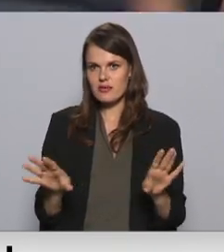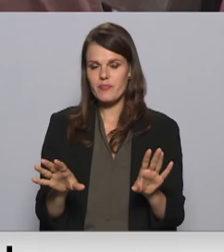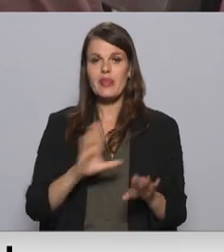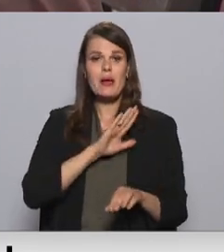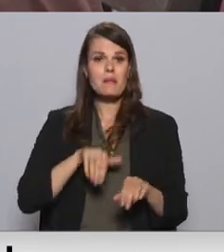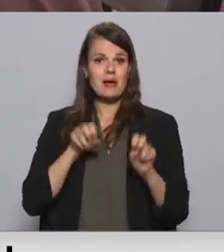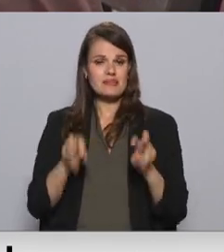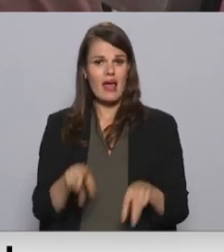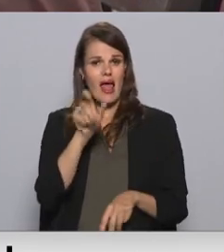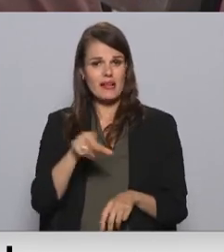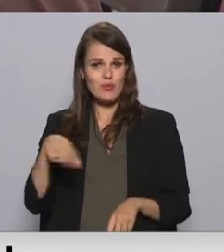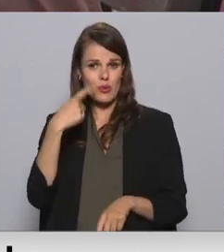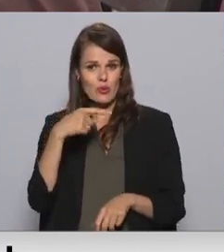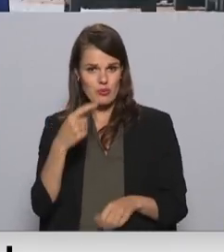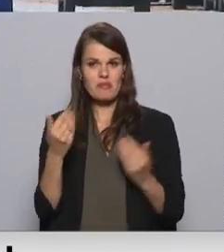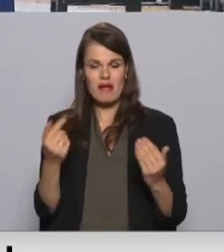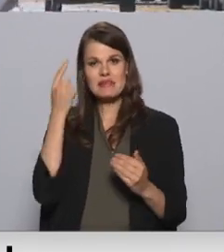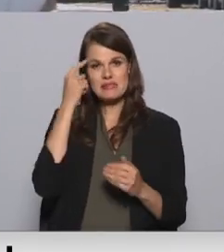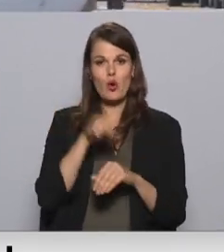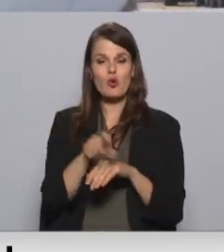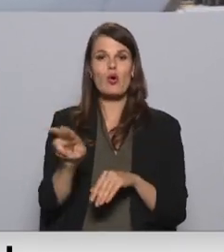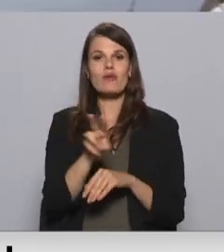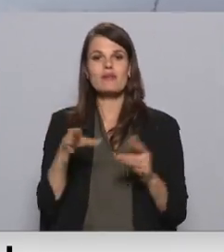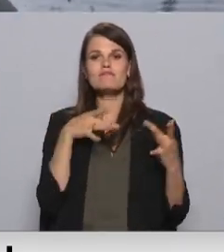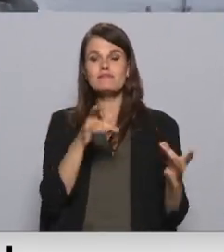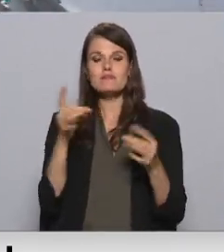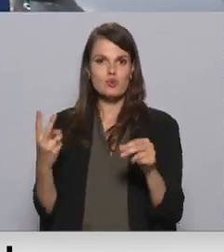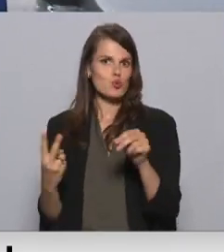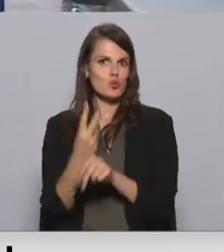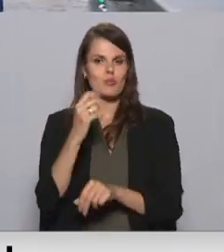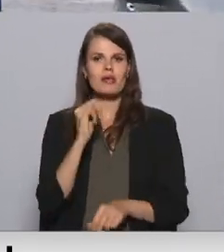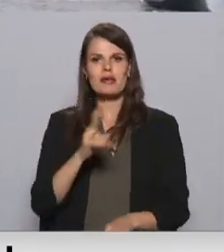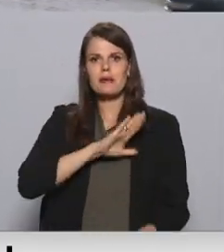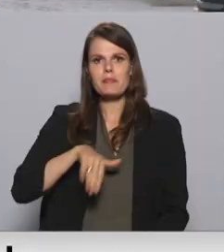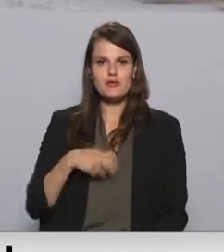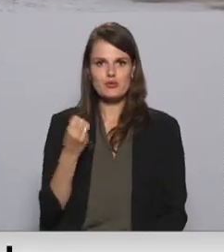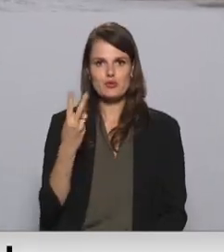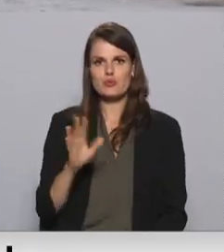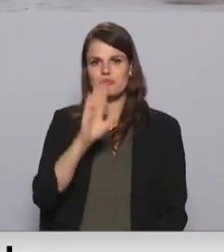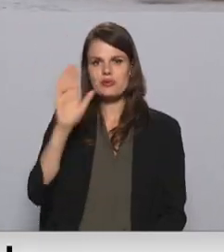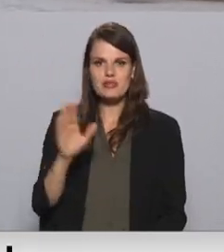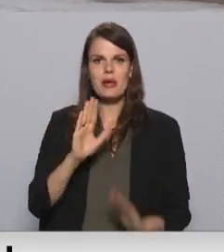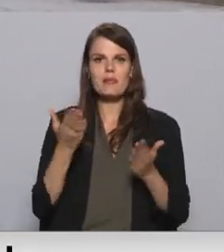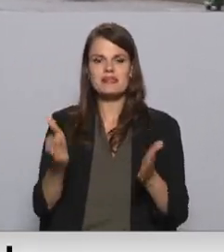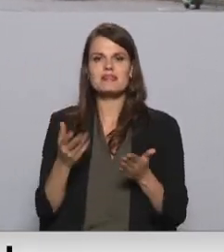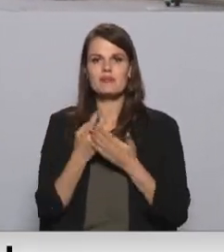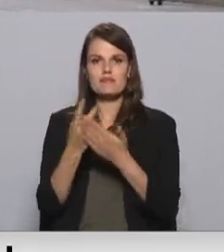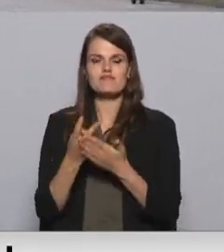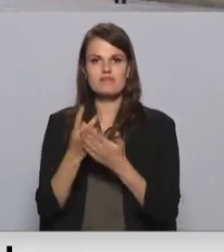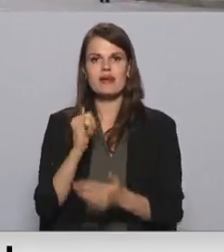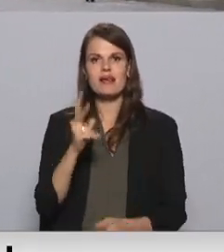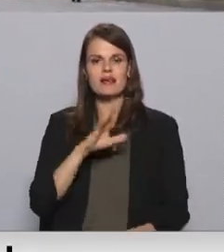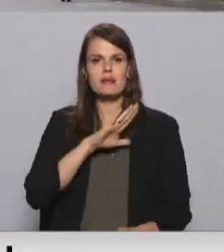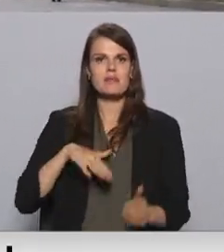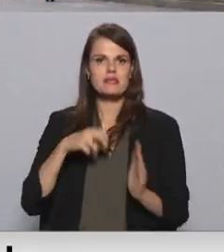Pēc eksperta paustā šobrīd zinās, ka COVID-19 gadījumu skaits dubultojās ik pēc 12 dienām, pēc stacionēto – ik pēc 18